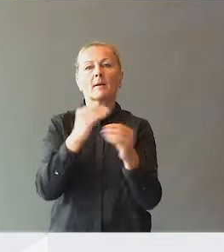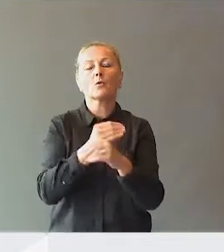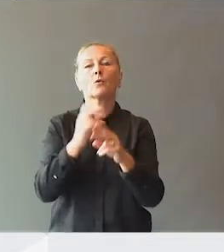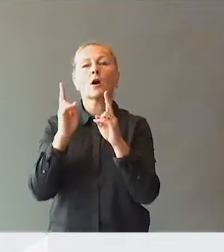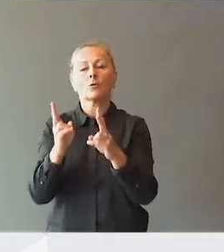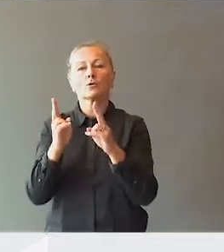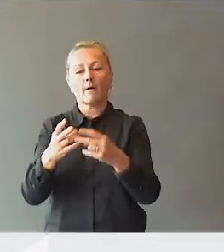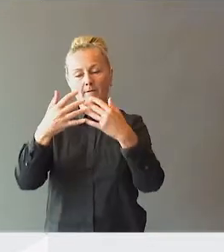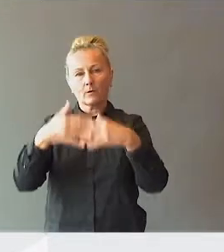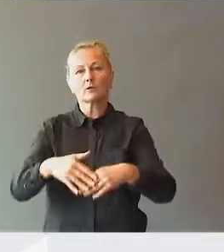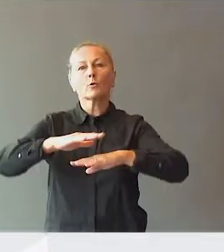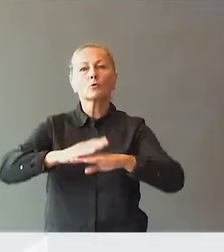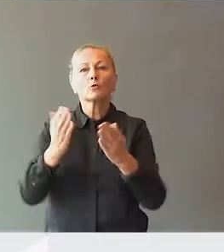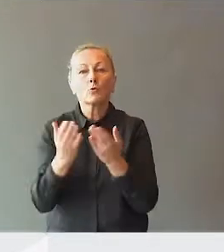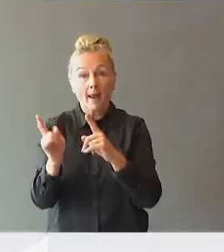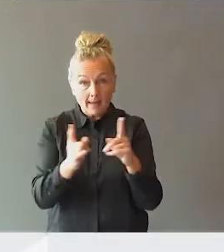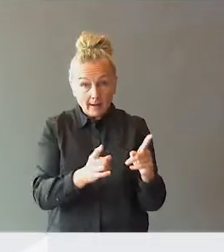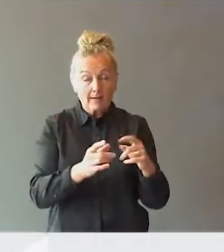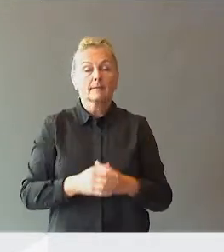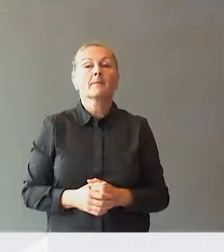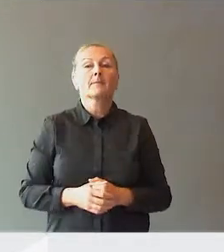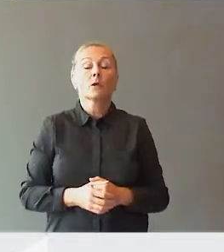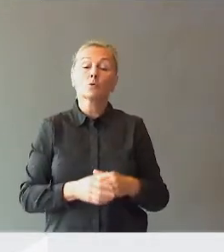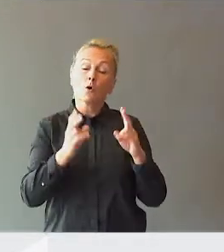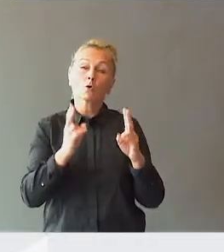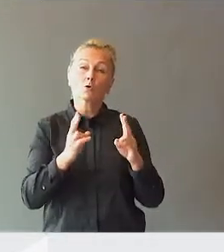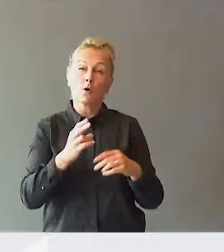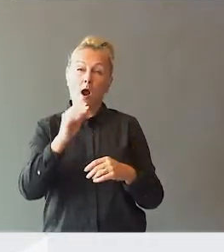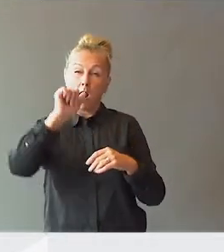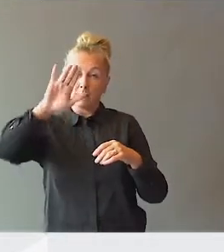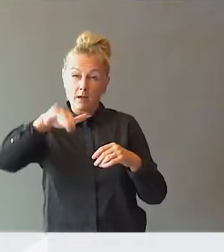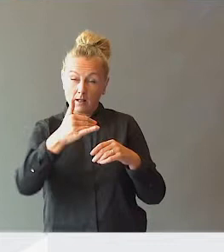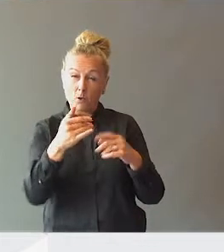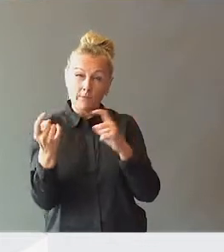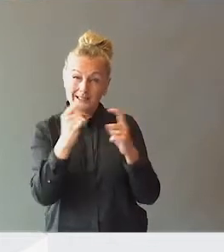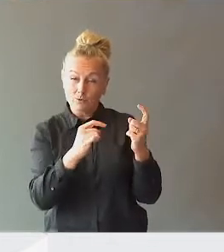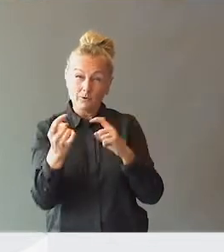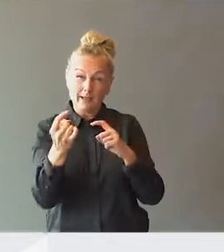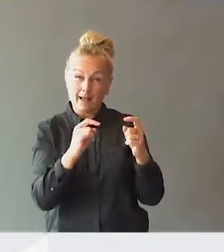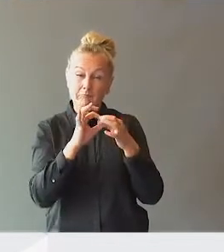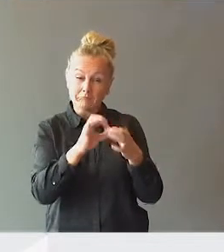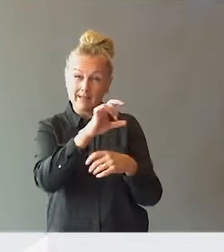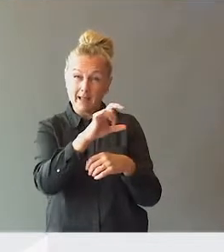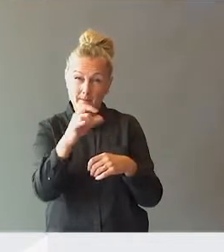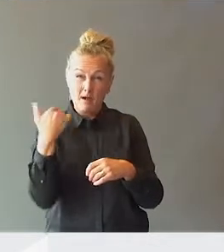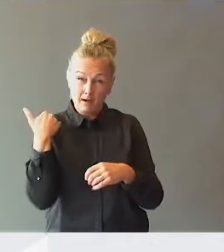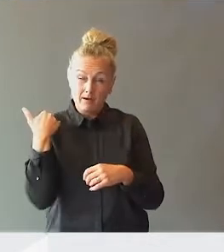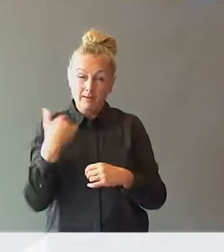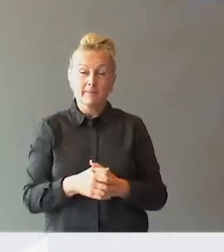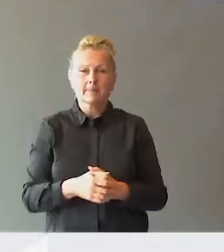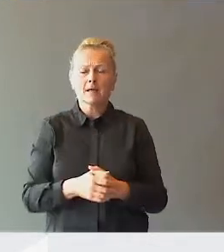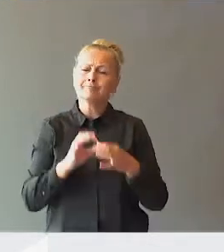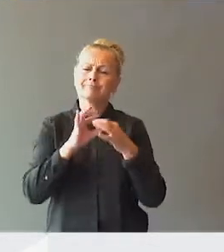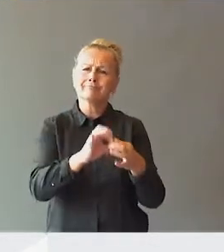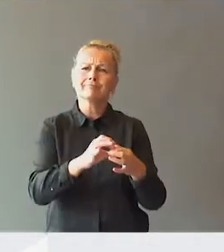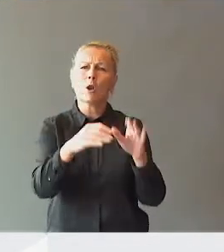også fungert som grunnskolelærer. Du var også i Arndal og diskuterte dette temaet. Når det gjelder